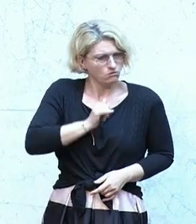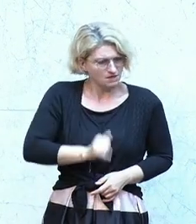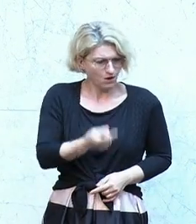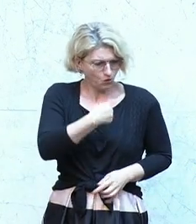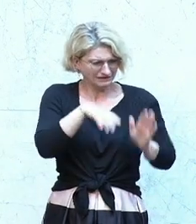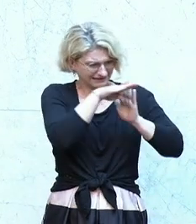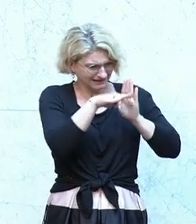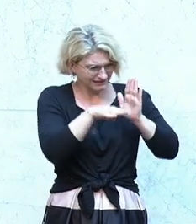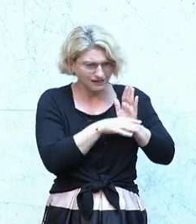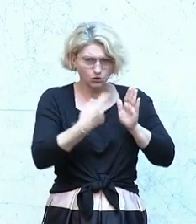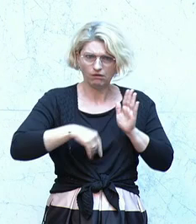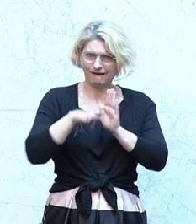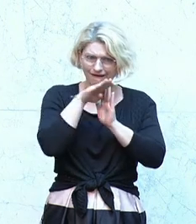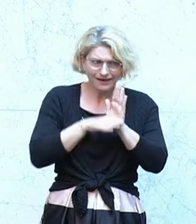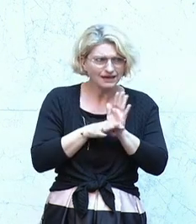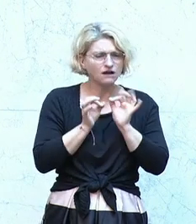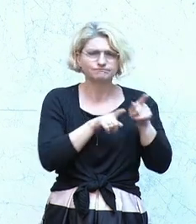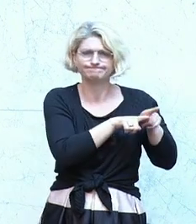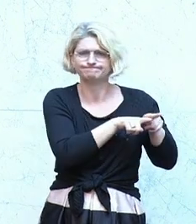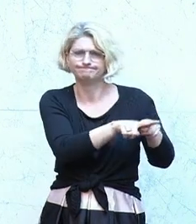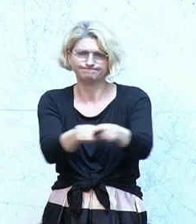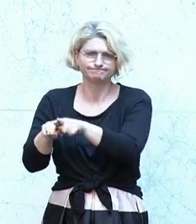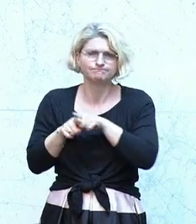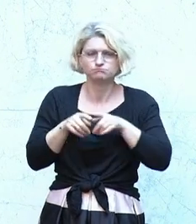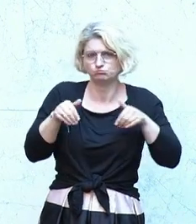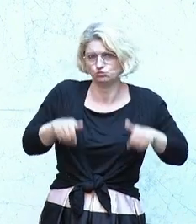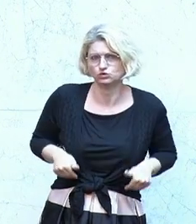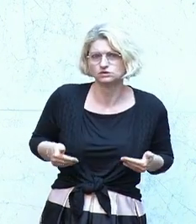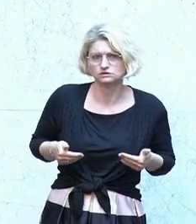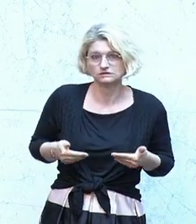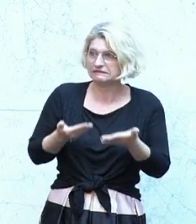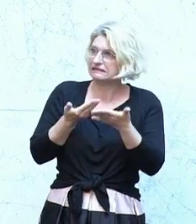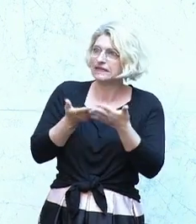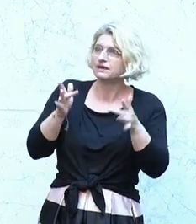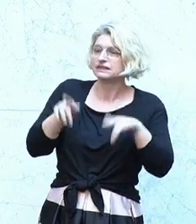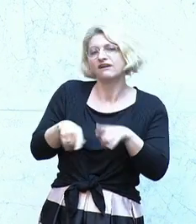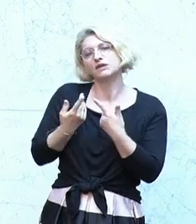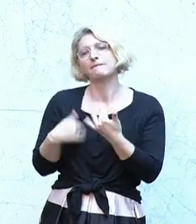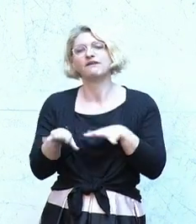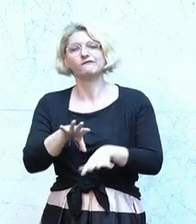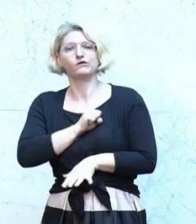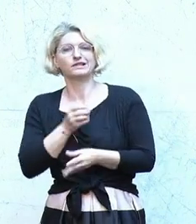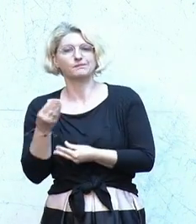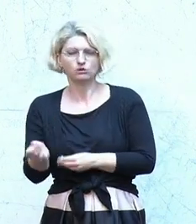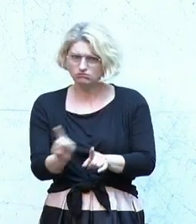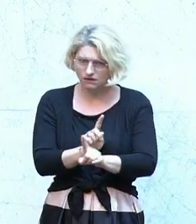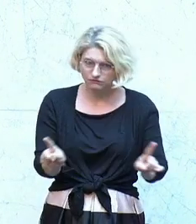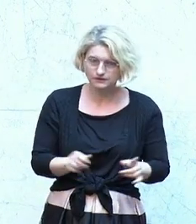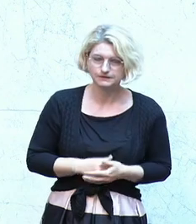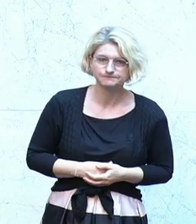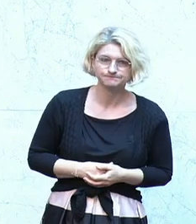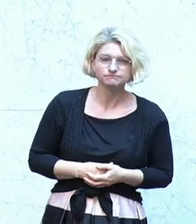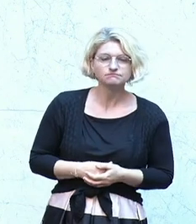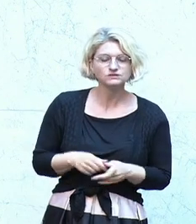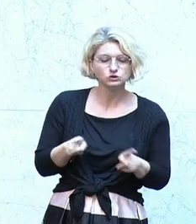Gesetze, unsere Regeln für alle gelten. Niemand ist gleicher. Und das Interessante ist, wenn ich mir